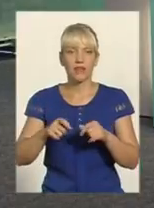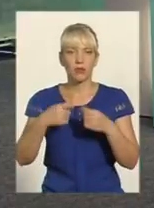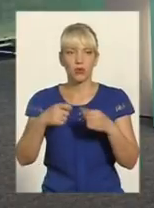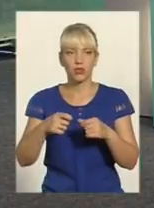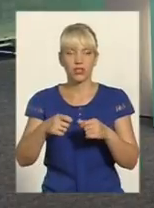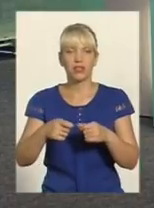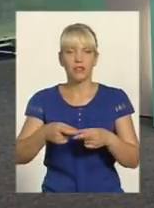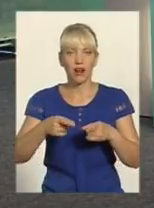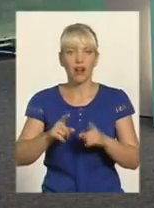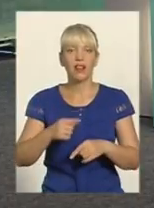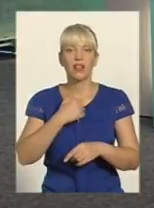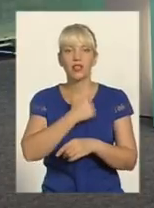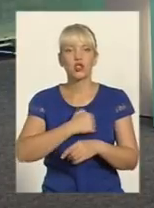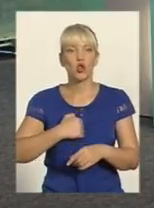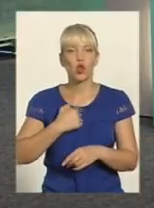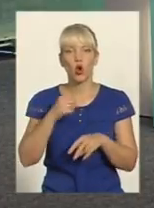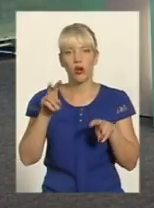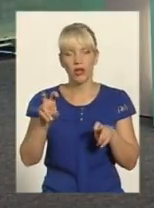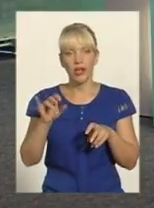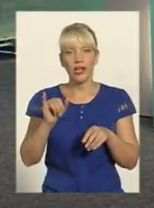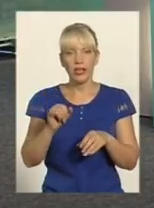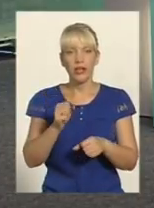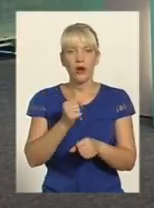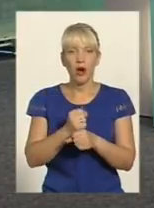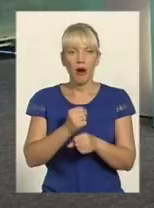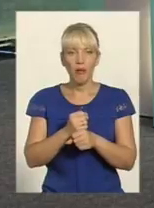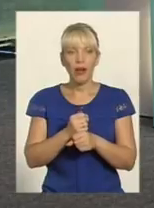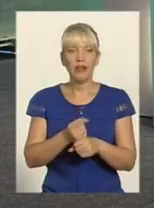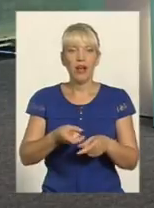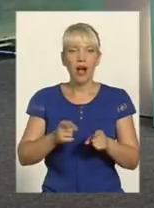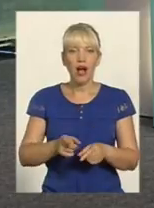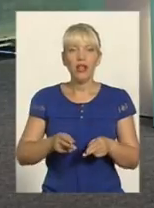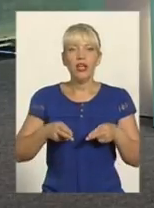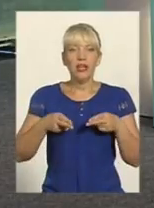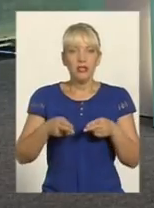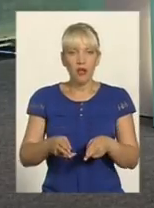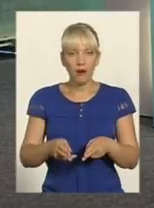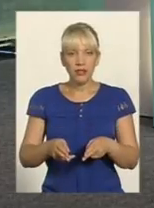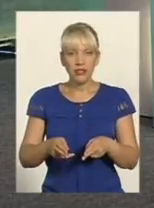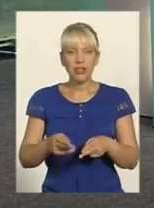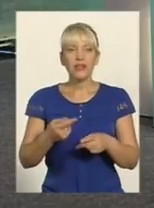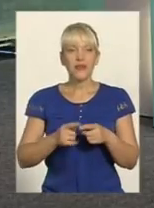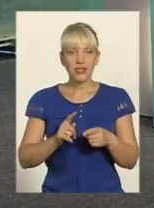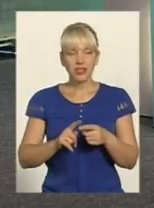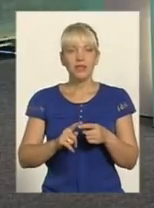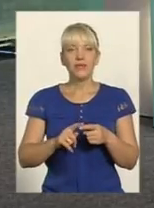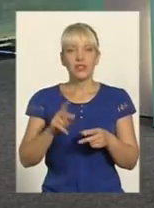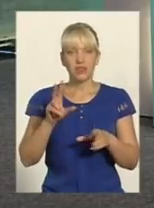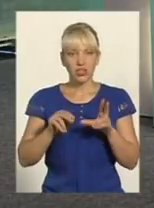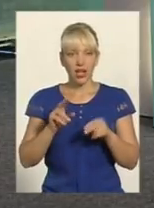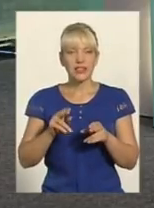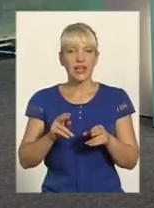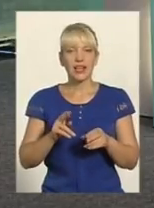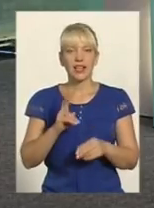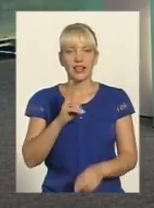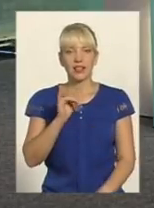і вчиняють реальні зночні Кіберзлочинності, так? Безумовно, на сьогоднішній